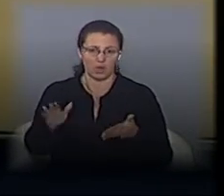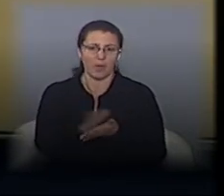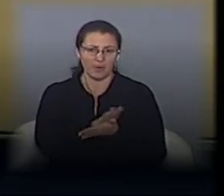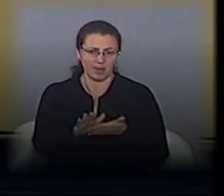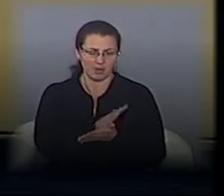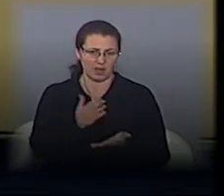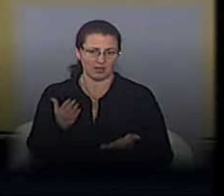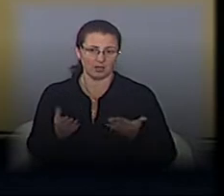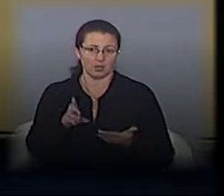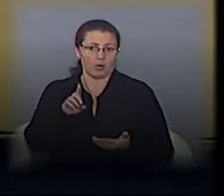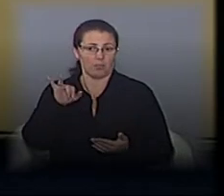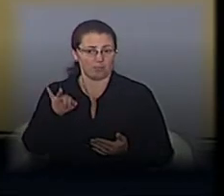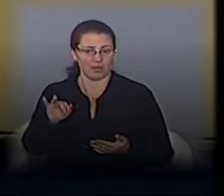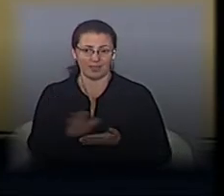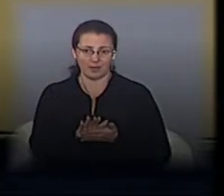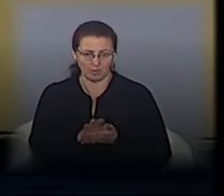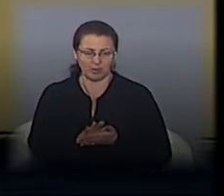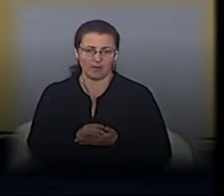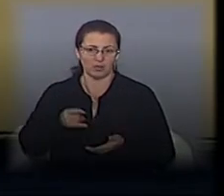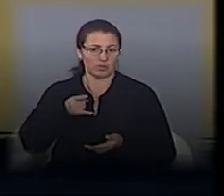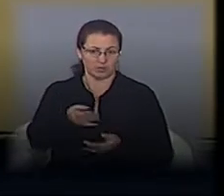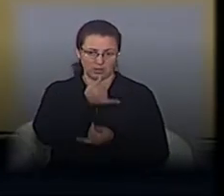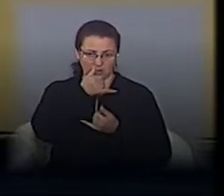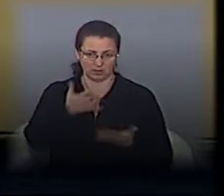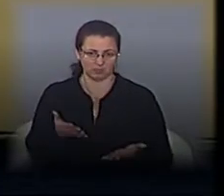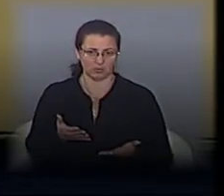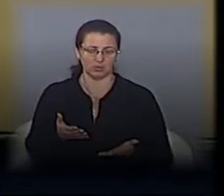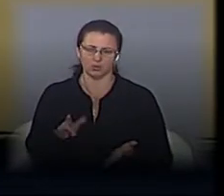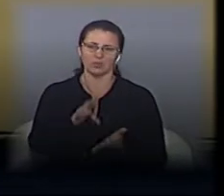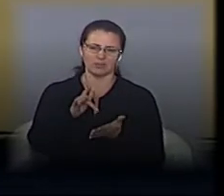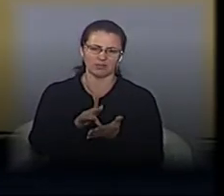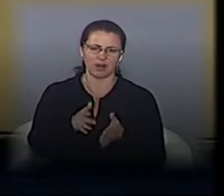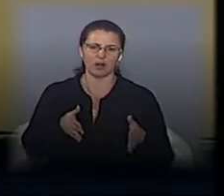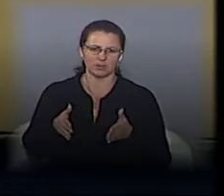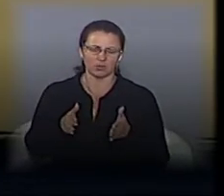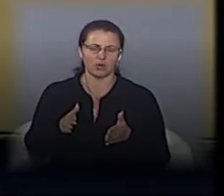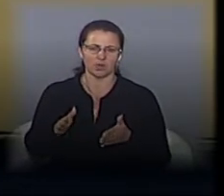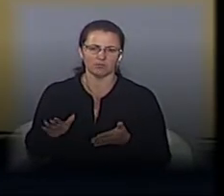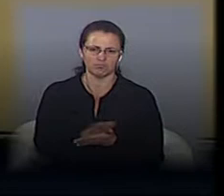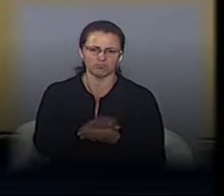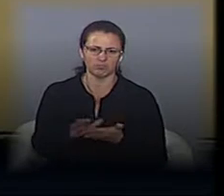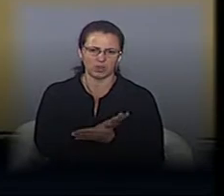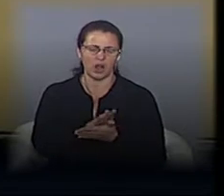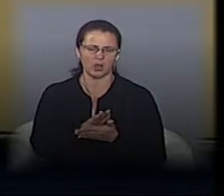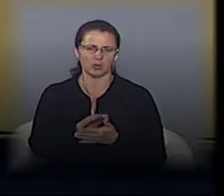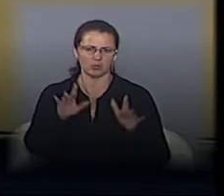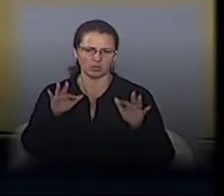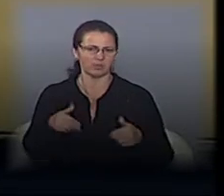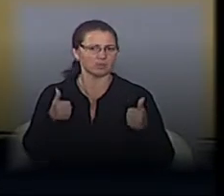прибрані, так, то були би проблеми з проїздом. Принаймні, магістральні дороги, я вважаю, що з прибиранням снігу ми справилися добре.